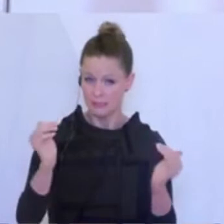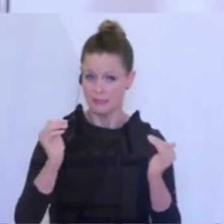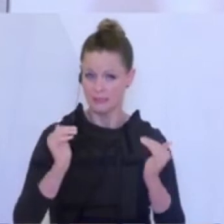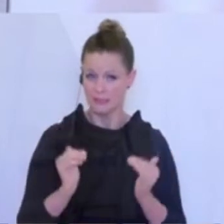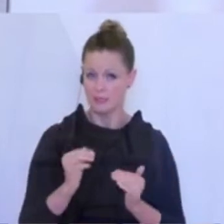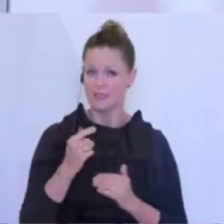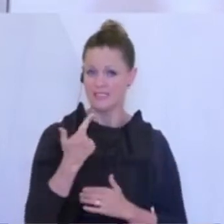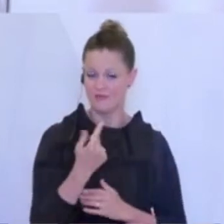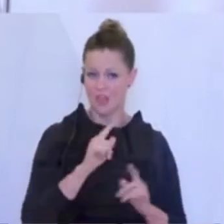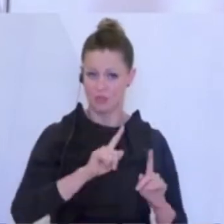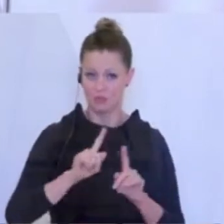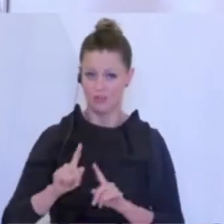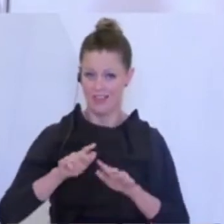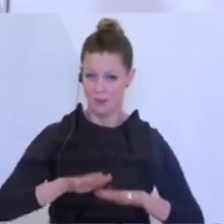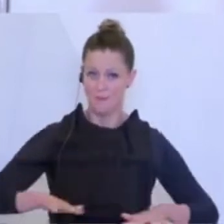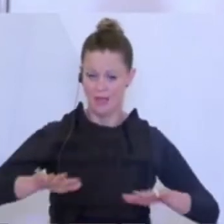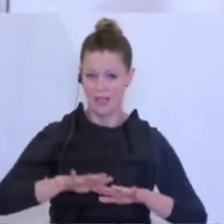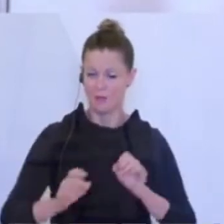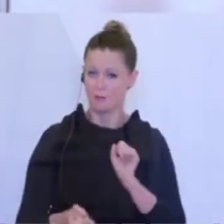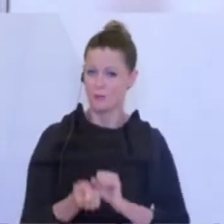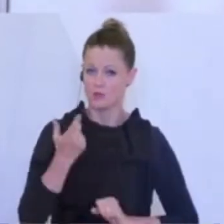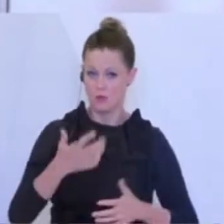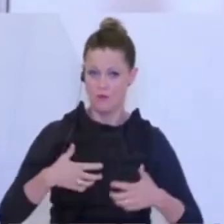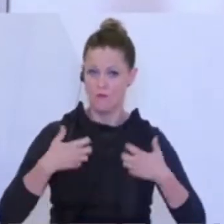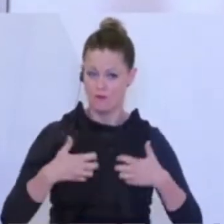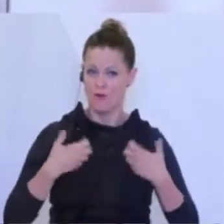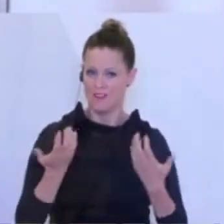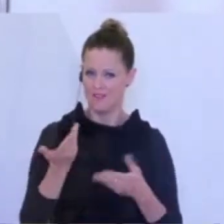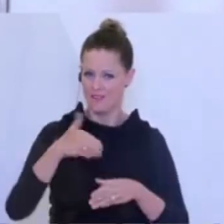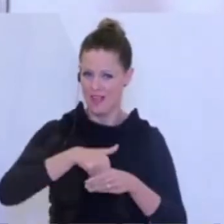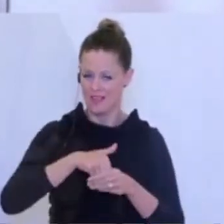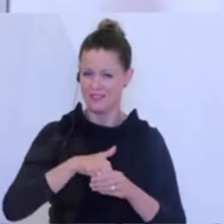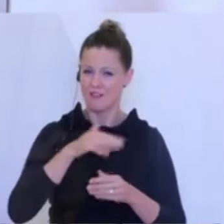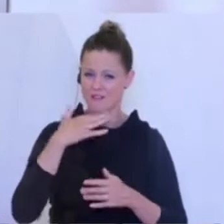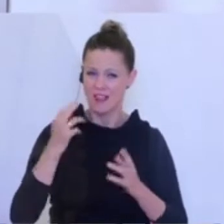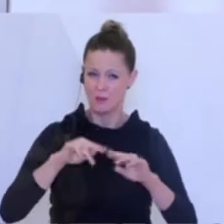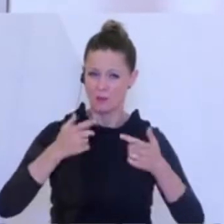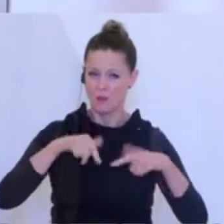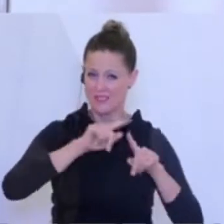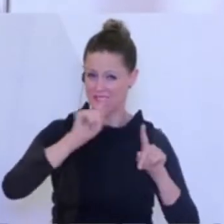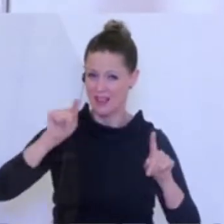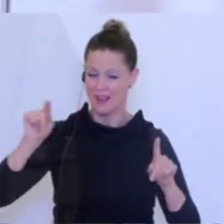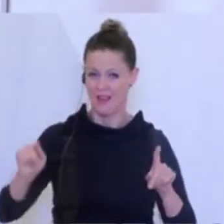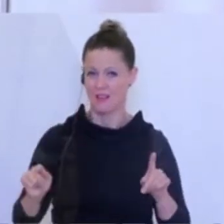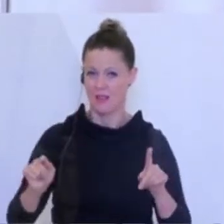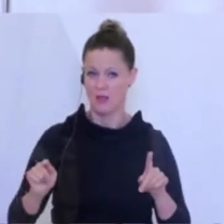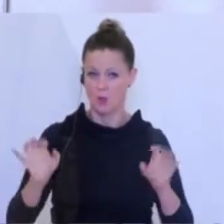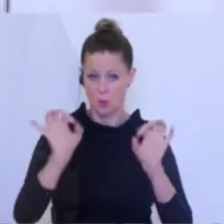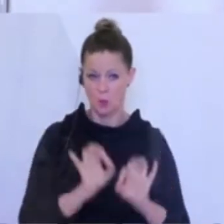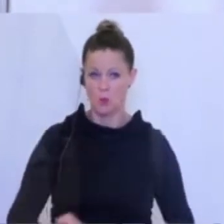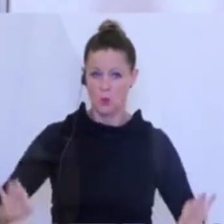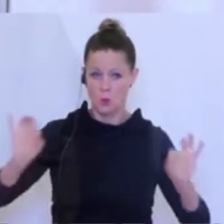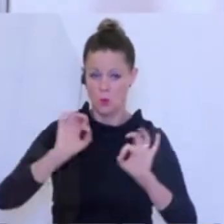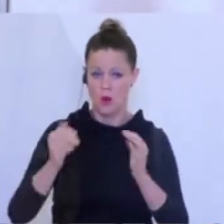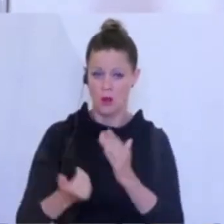zweistelligen Niveau. Und was mich ganz besonders freut, ist, dass viele Bundesländer mittlerweile gar keine